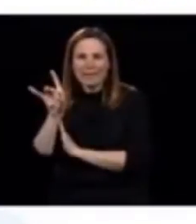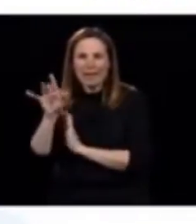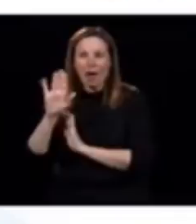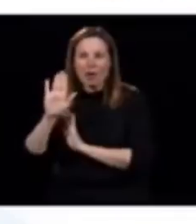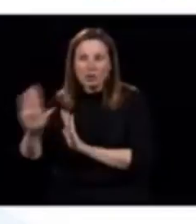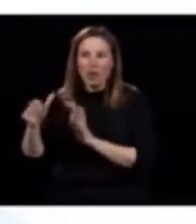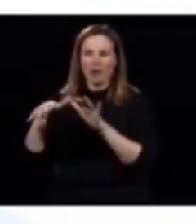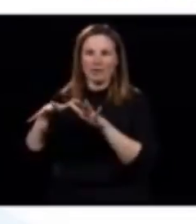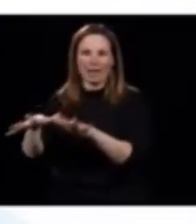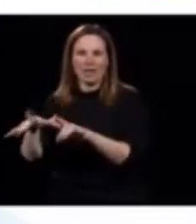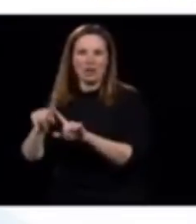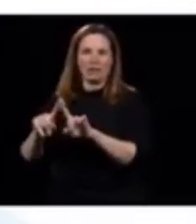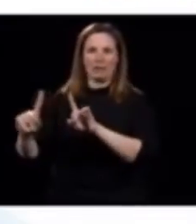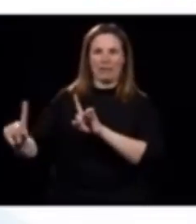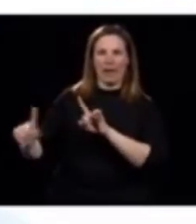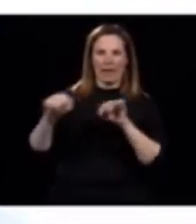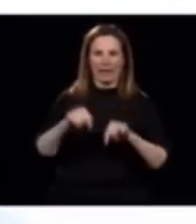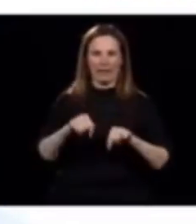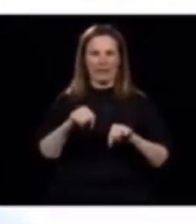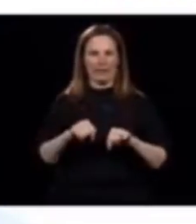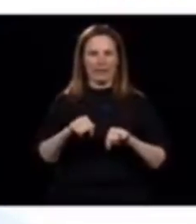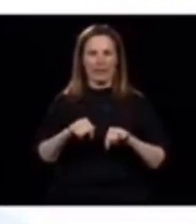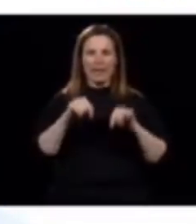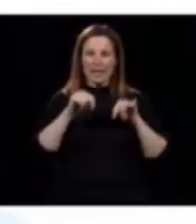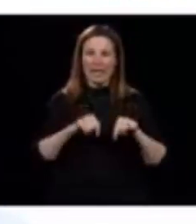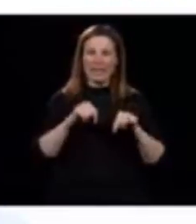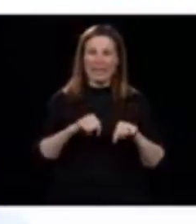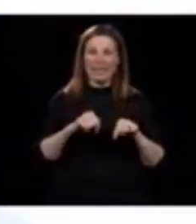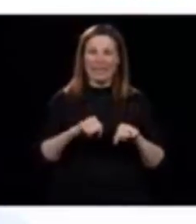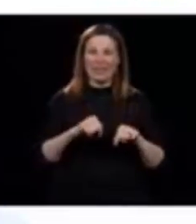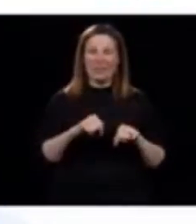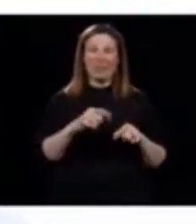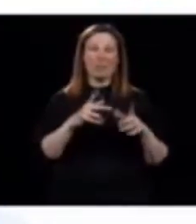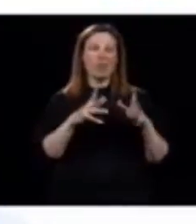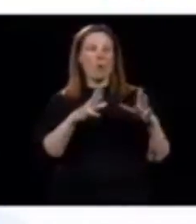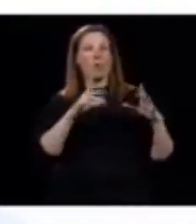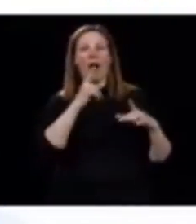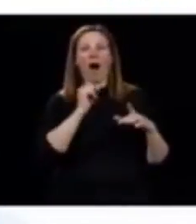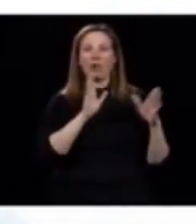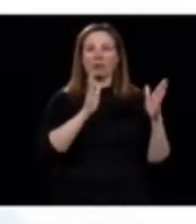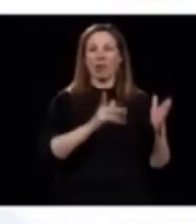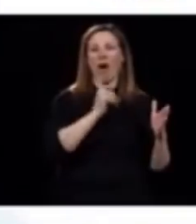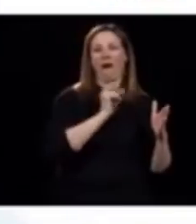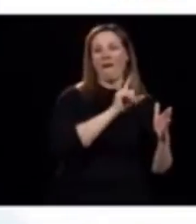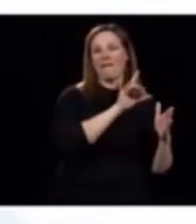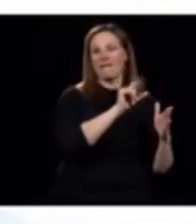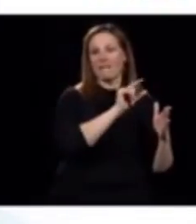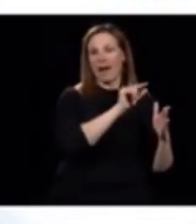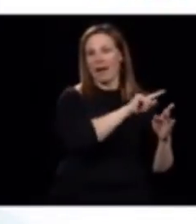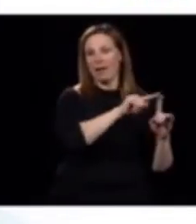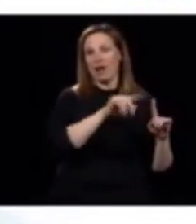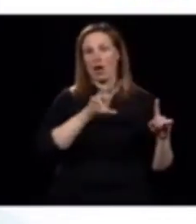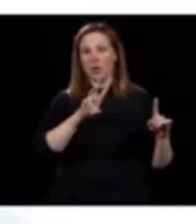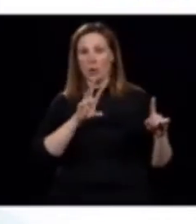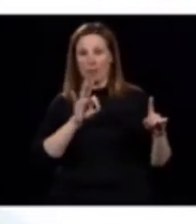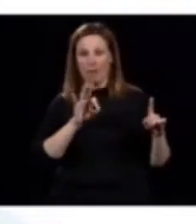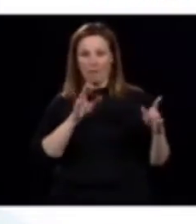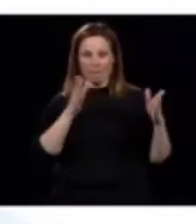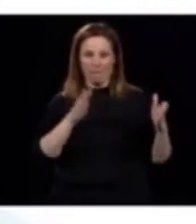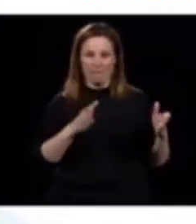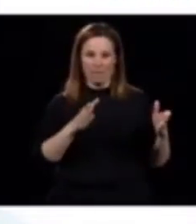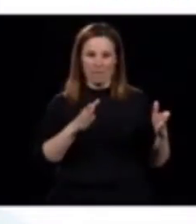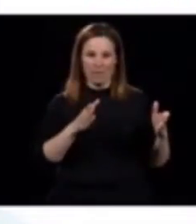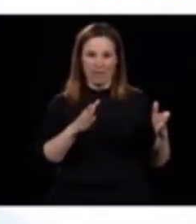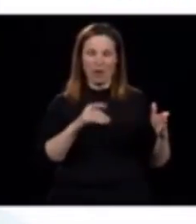a beaucoup de gens qui sont testés, qui ont entre 20 et 69 ans, trois, deux tiers des gens testés ont entre 20 et 69